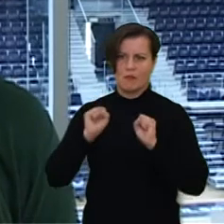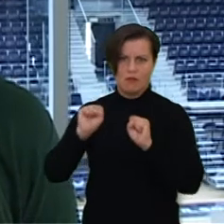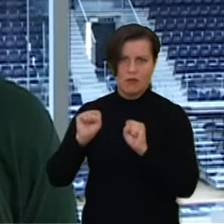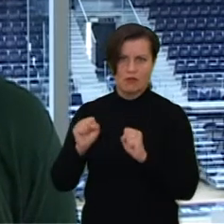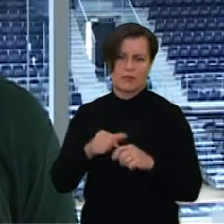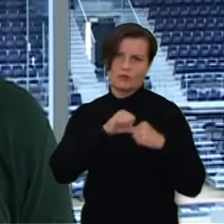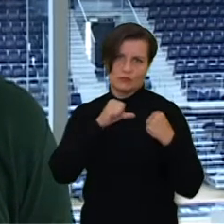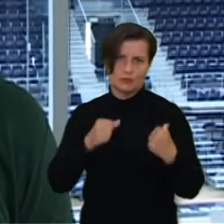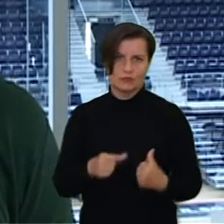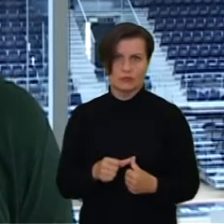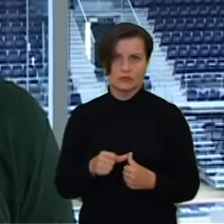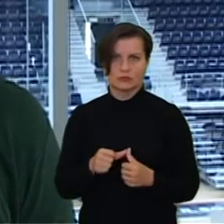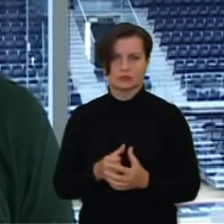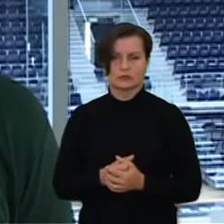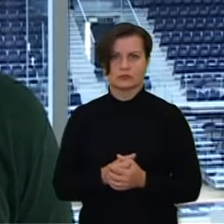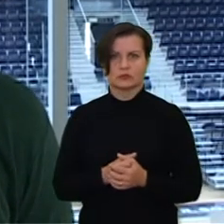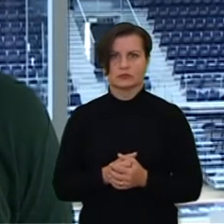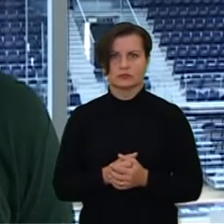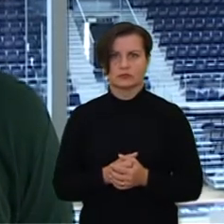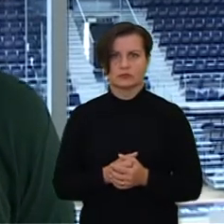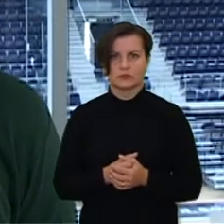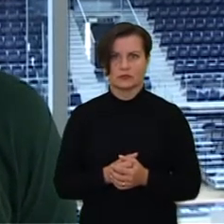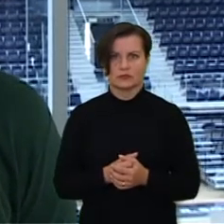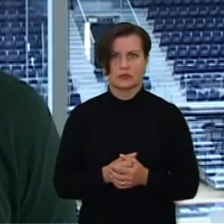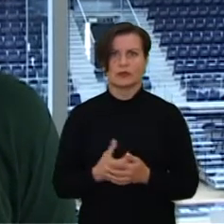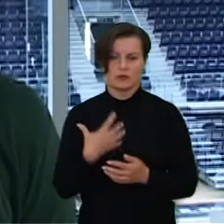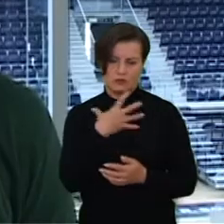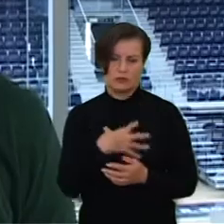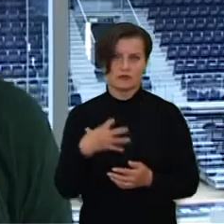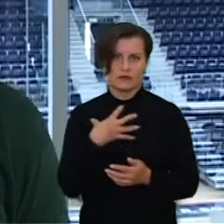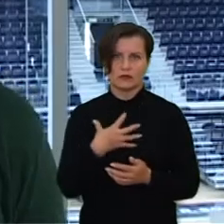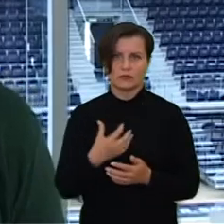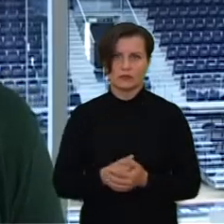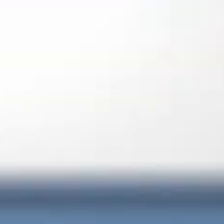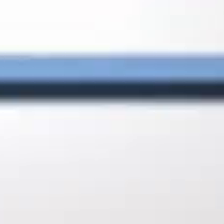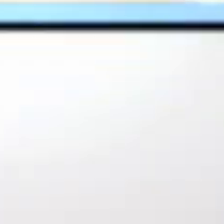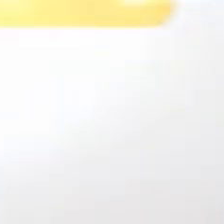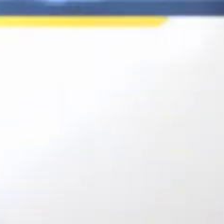širdos, yra labai svarbus dalykas.